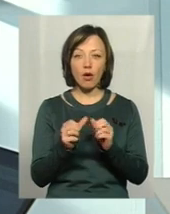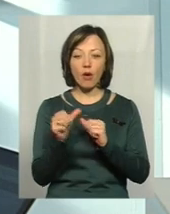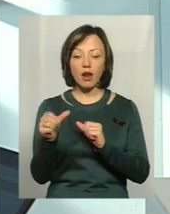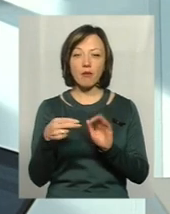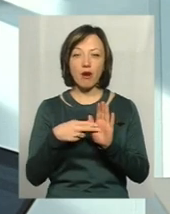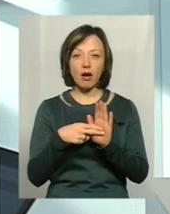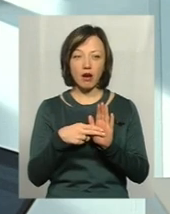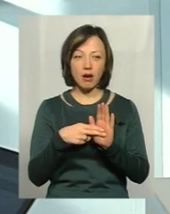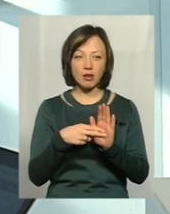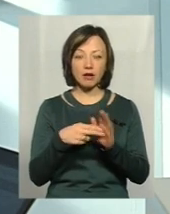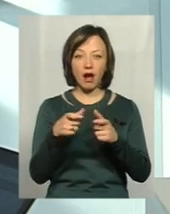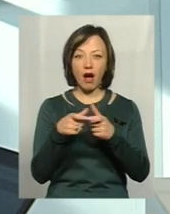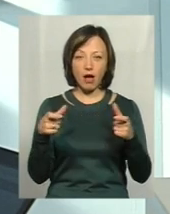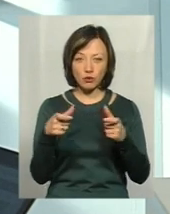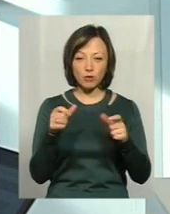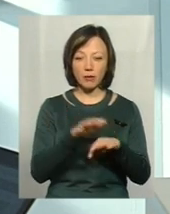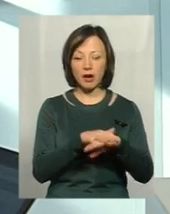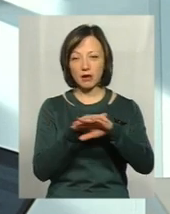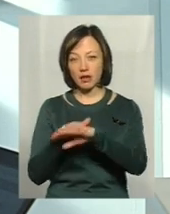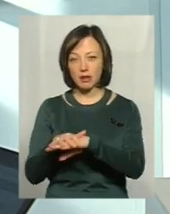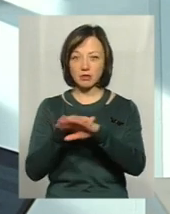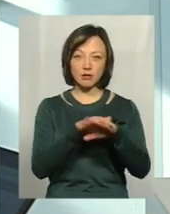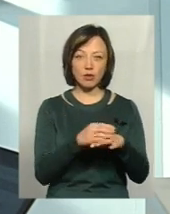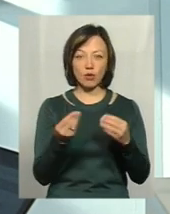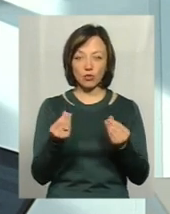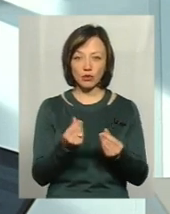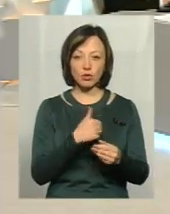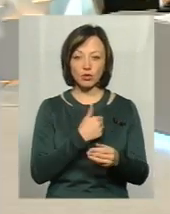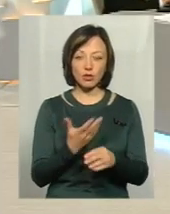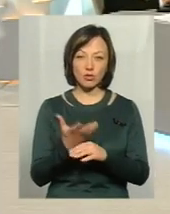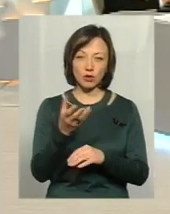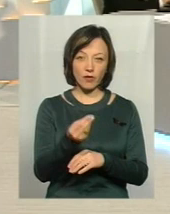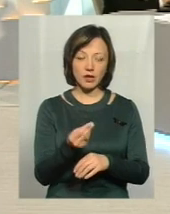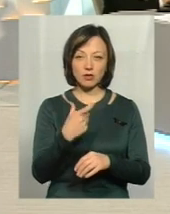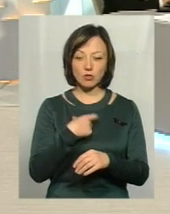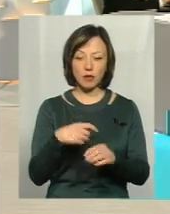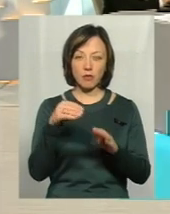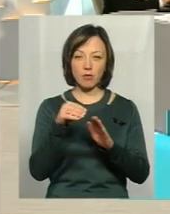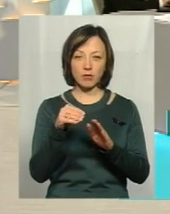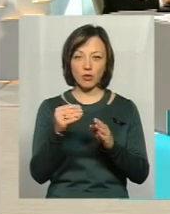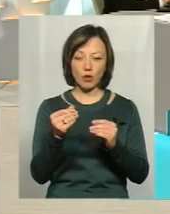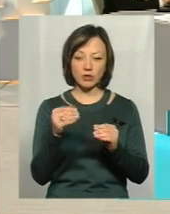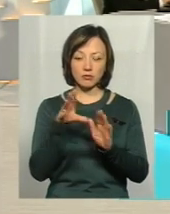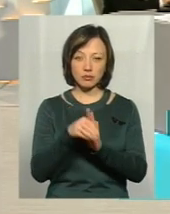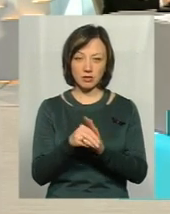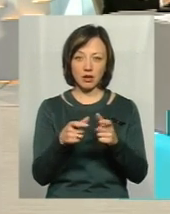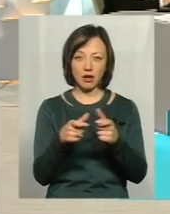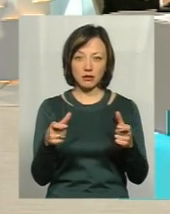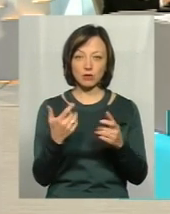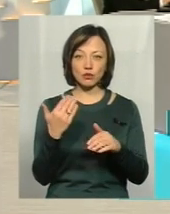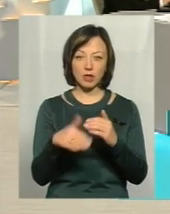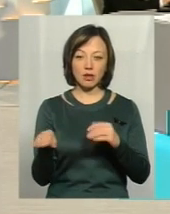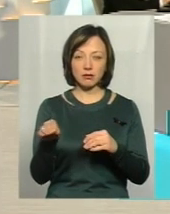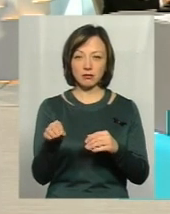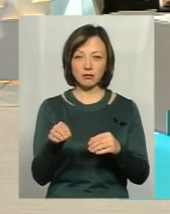картку, куди вам будуть перекидати кошти або якщо ви хочете розрахуватися, ви собі поклали кошти на цю картку і з нею вже